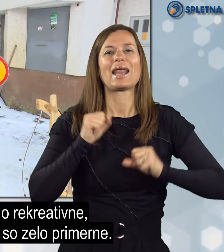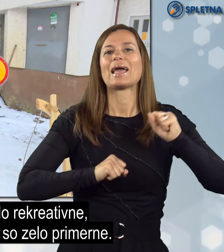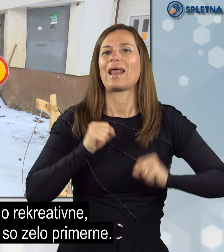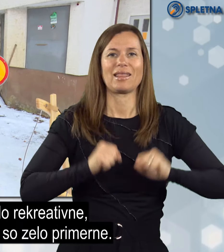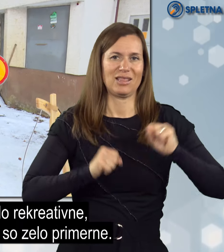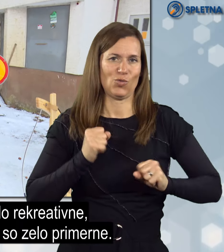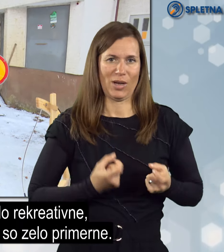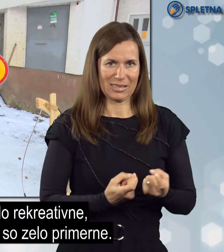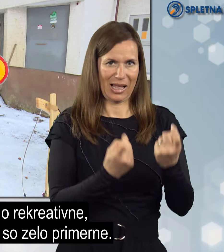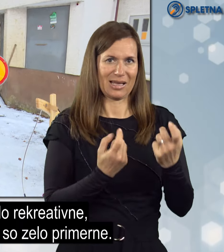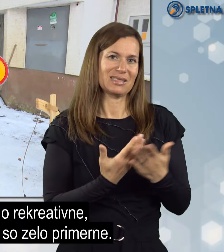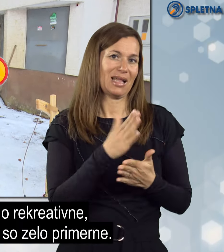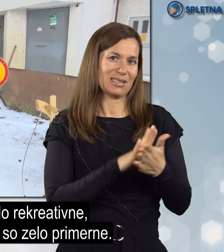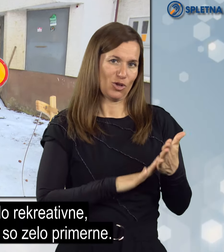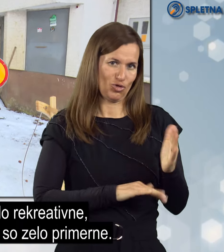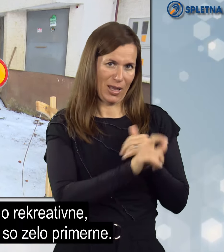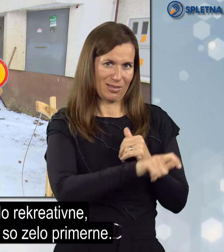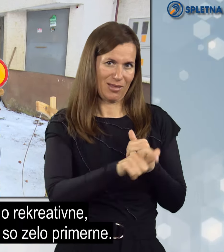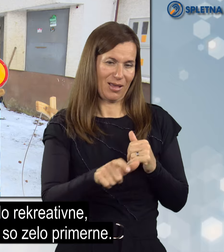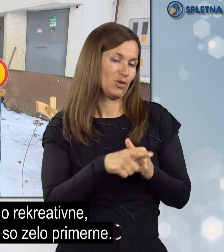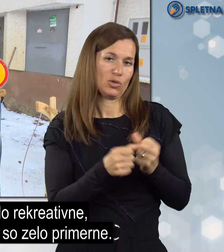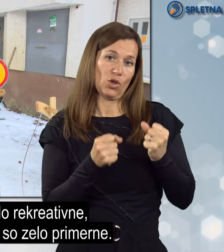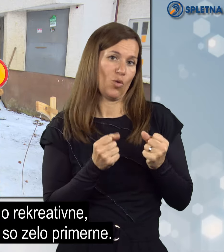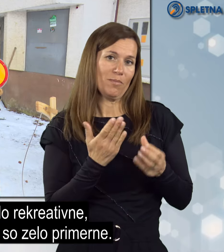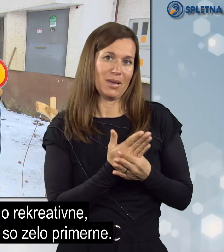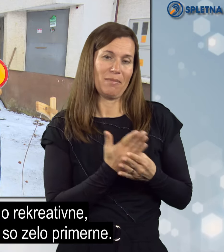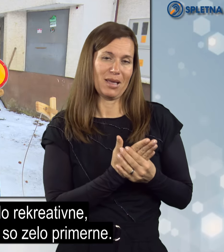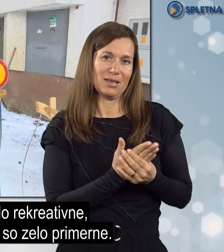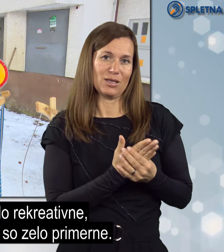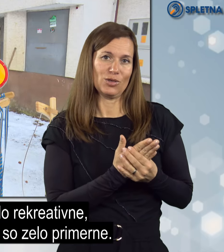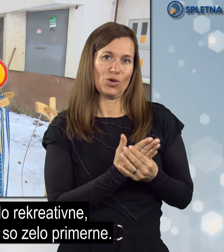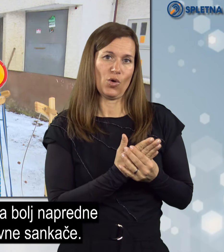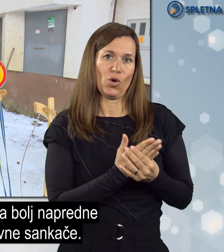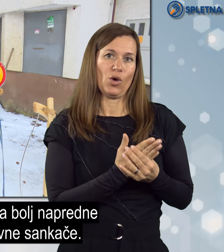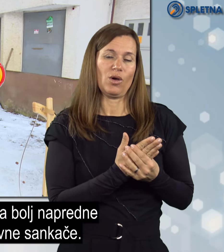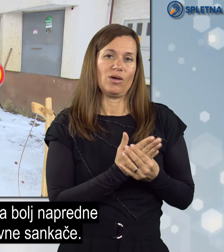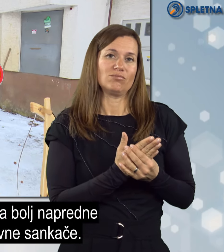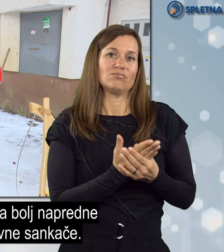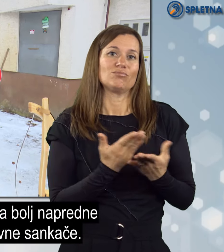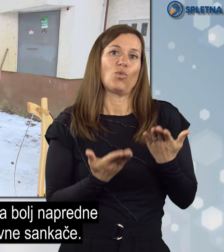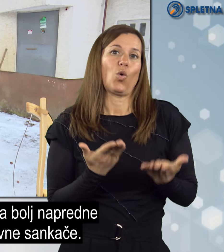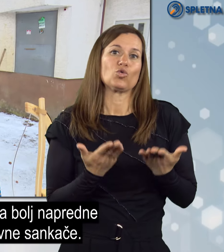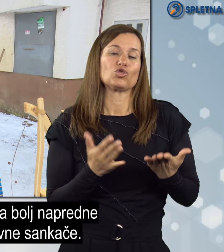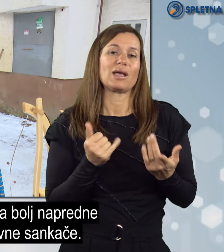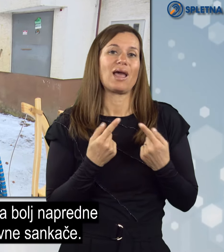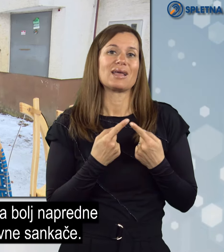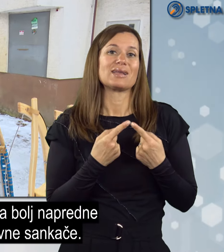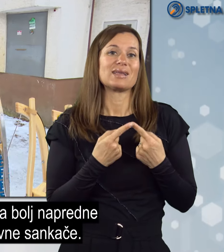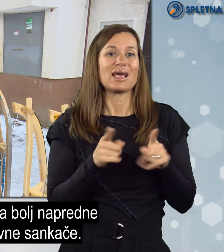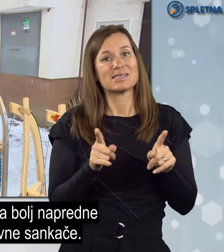rekreativne, za začetnike so zelo primerne, ker je razlika